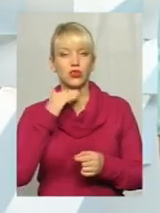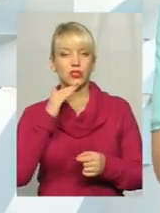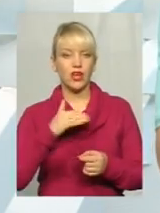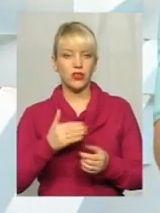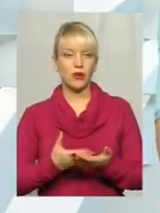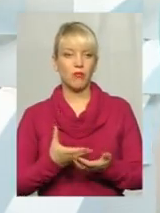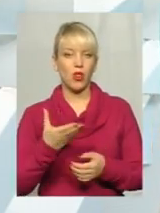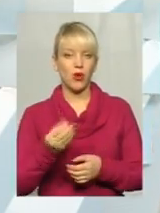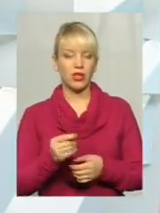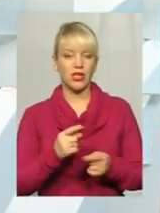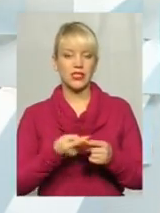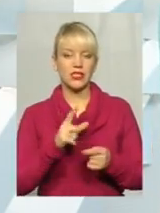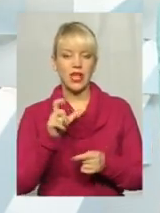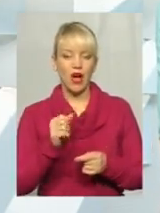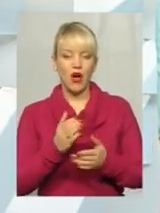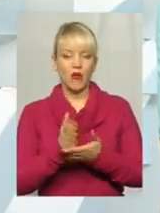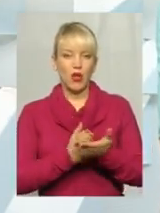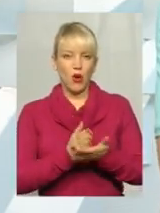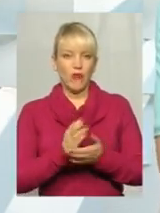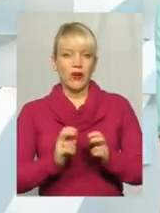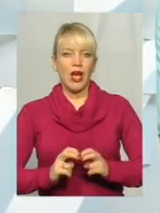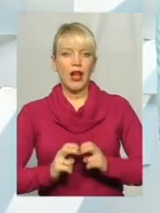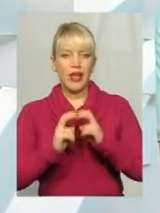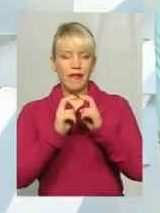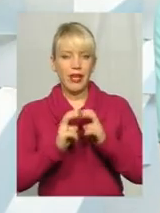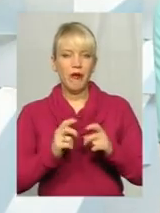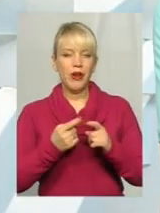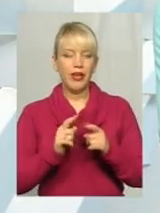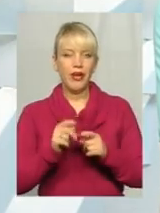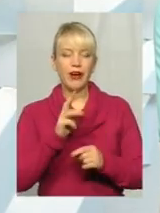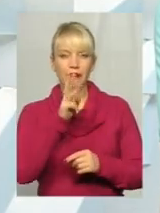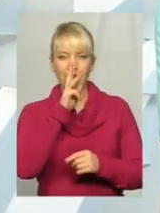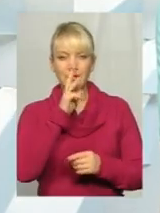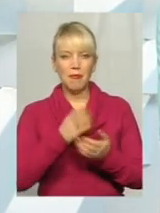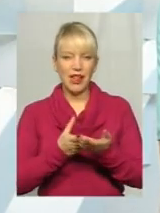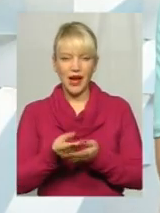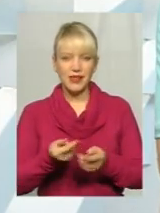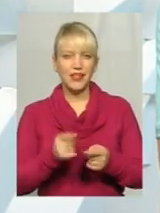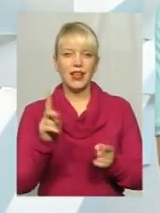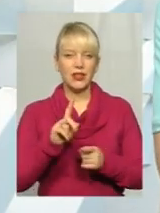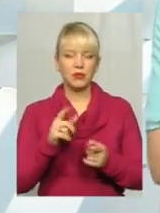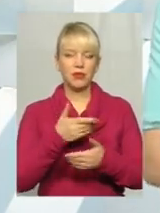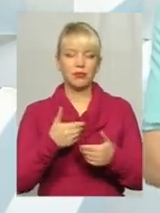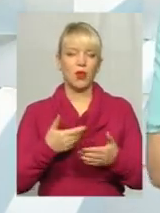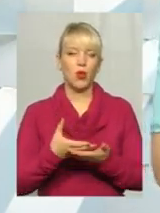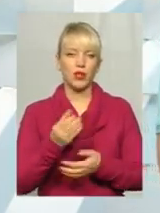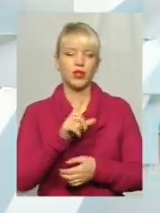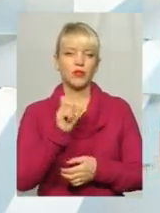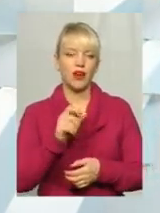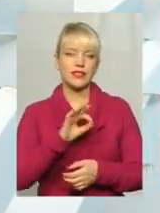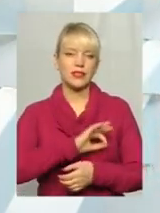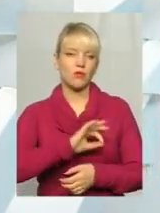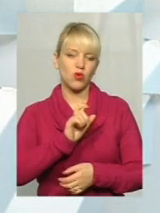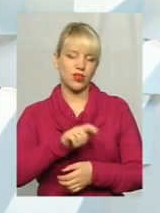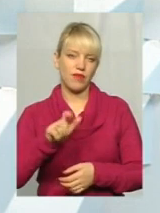за обслуговування ліфтів в тій квартлаті, яку ми сплачуємо як споживачі. Власне,